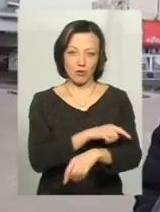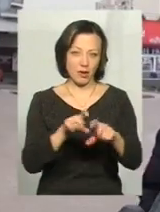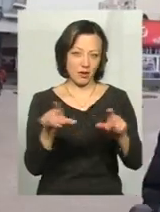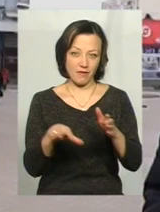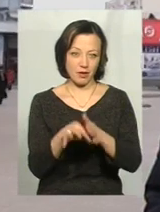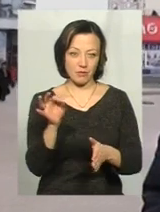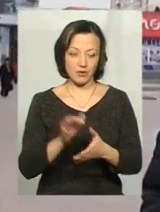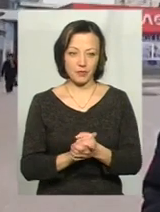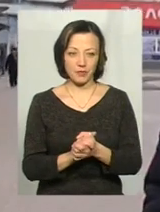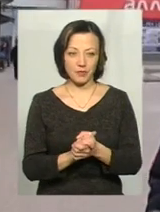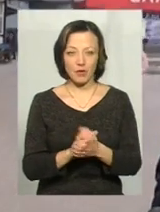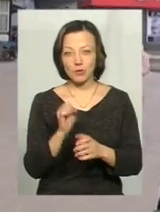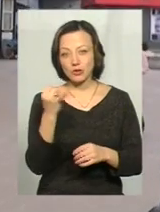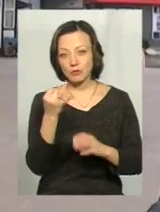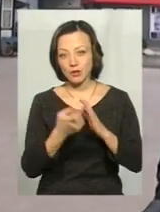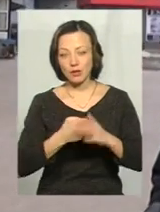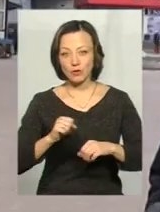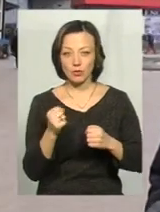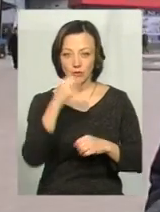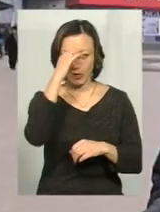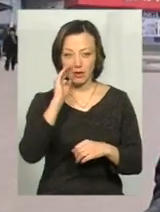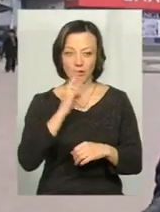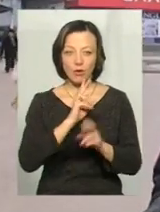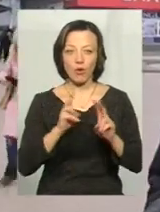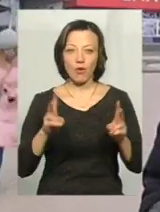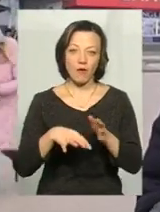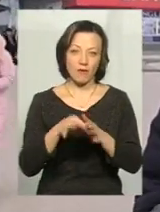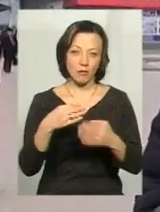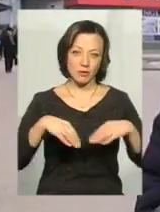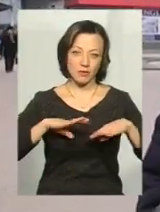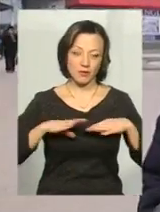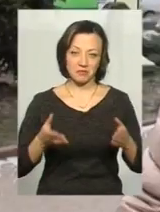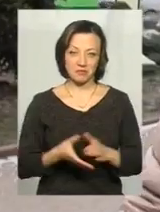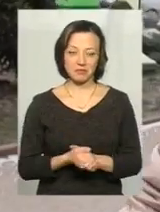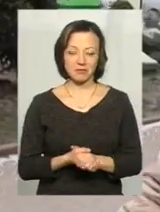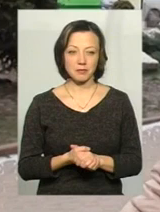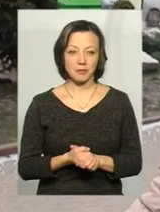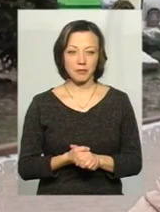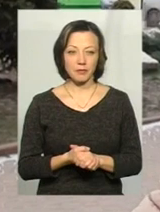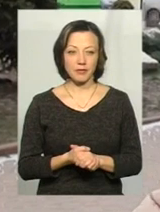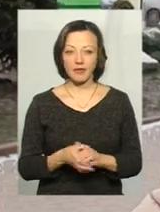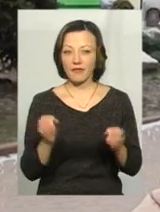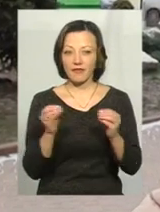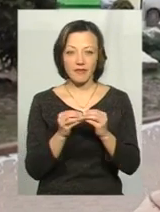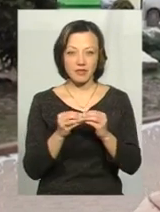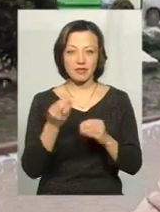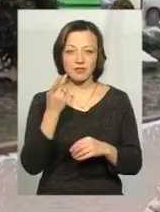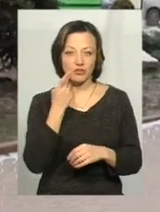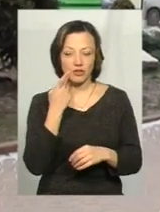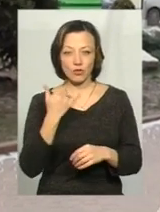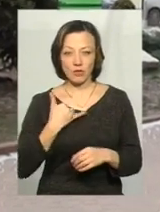вибирю. Ну, можна поцікавитися в друзів, в батьків, кого вони посовітували. Те, що завжди в мене був